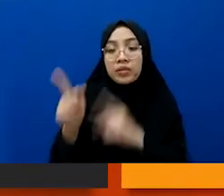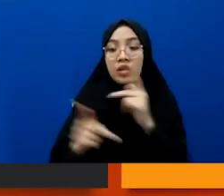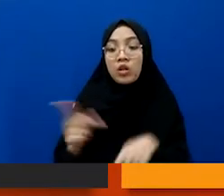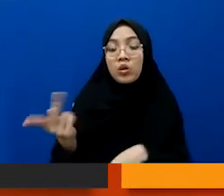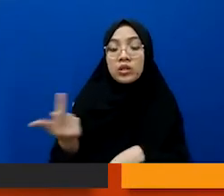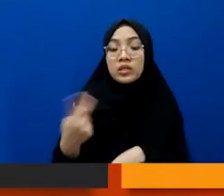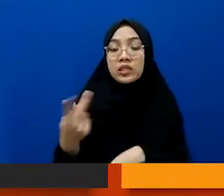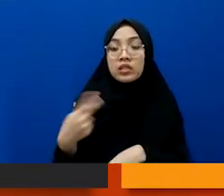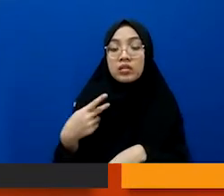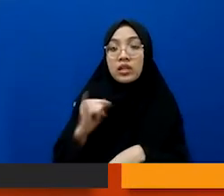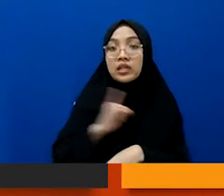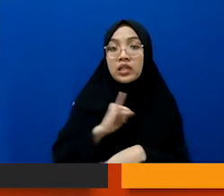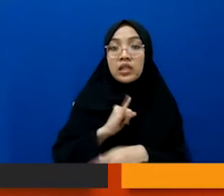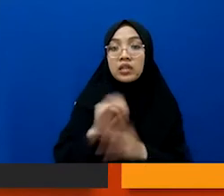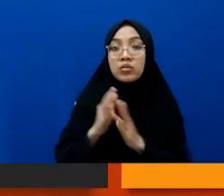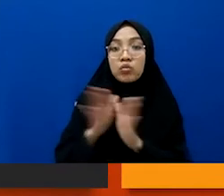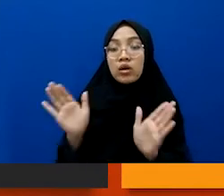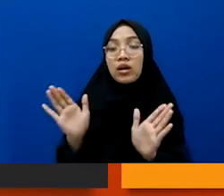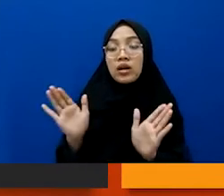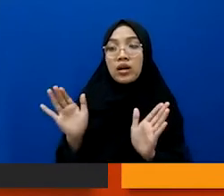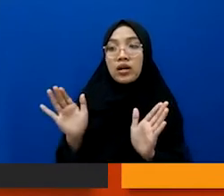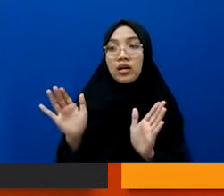membuka identitas dari orang tuanya